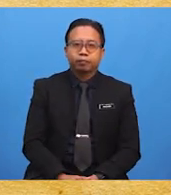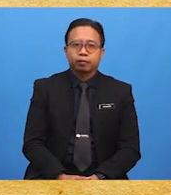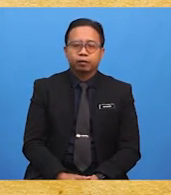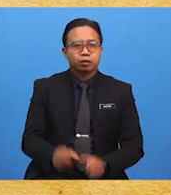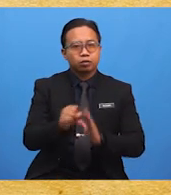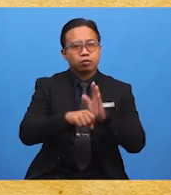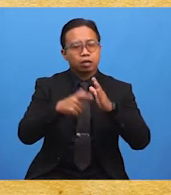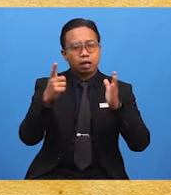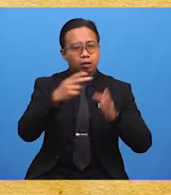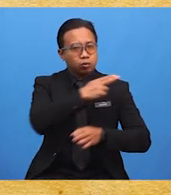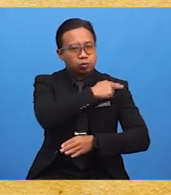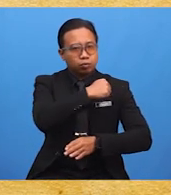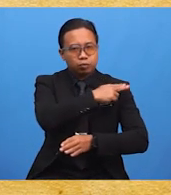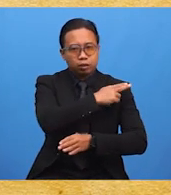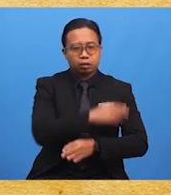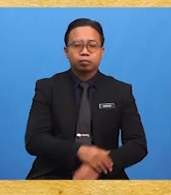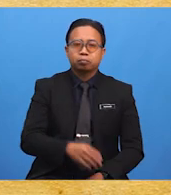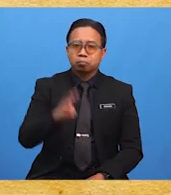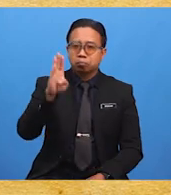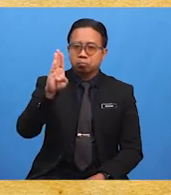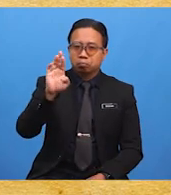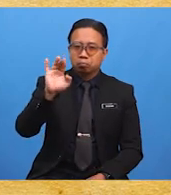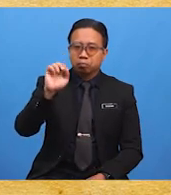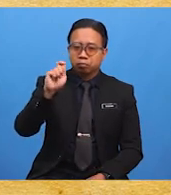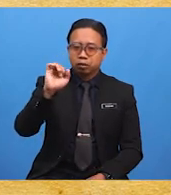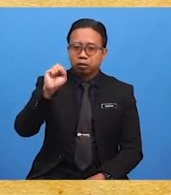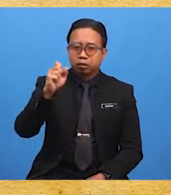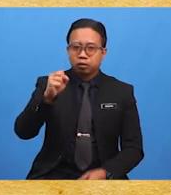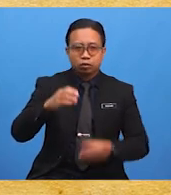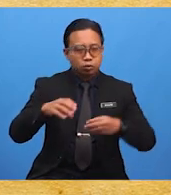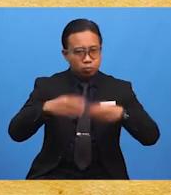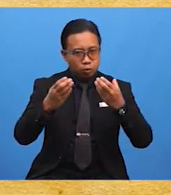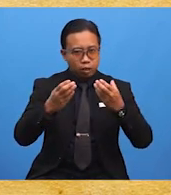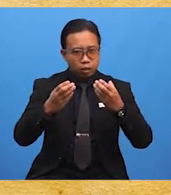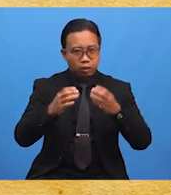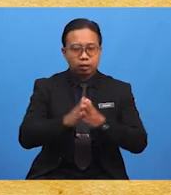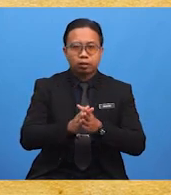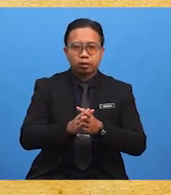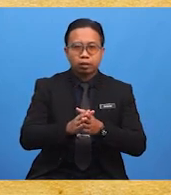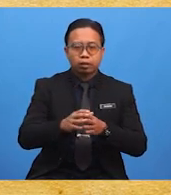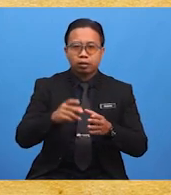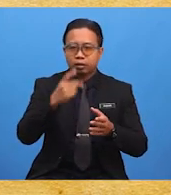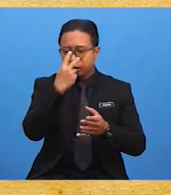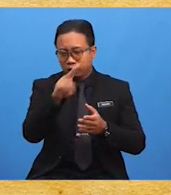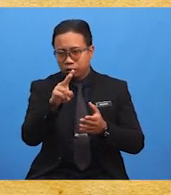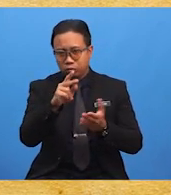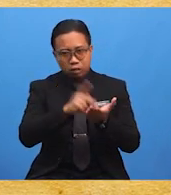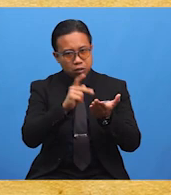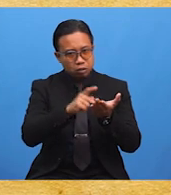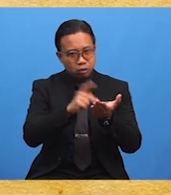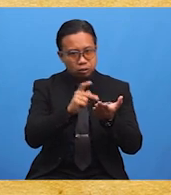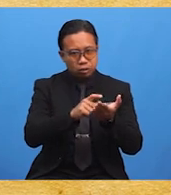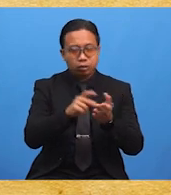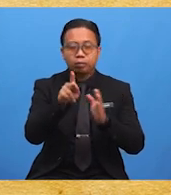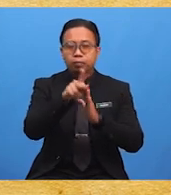Selain daripada hospital, British telah menubuhkan Institut Penyelidikan Perubatan di Kuala Lumpur